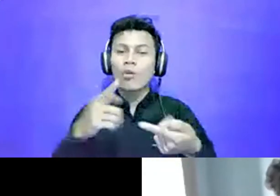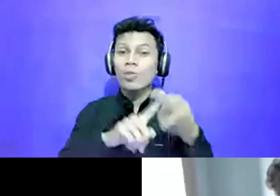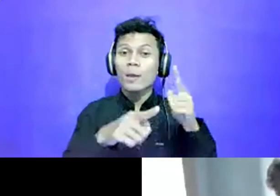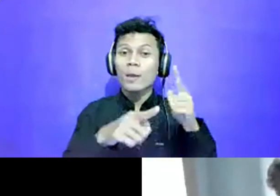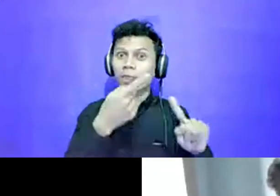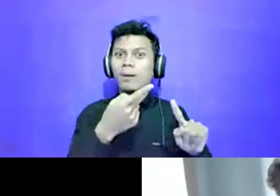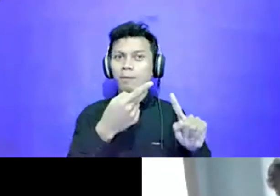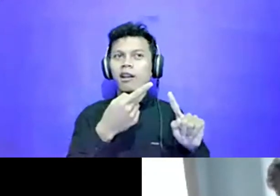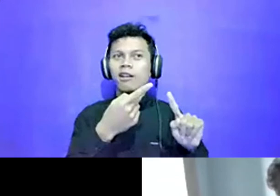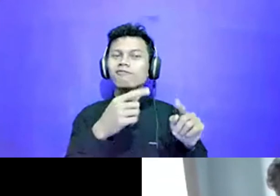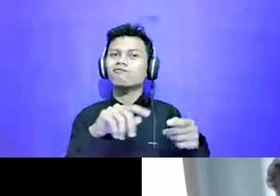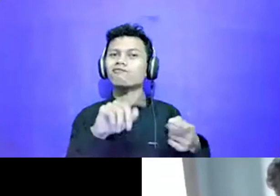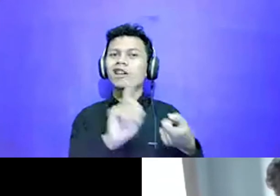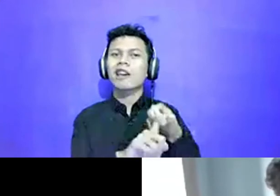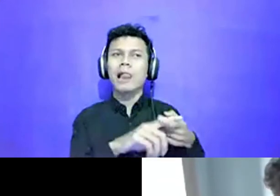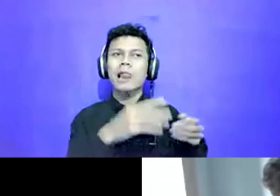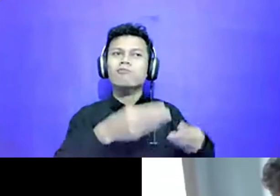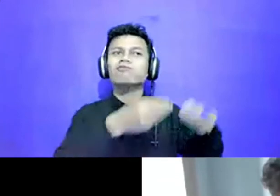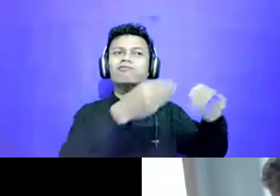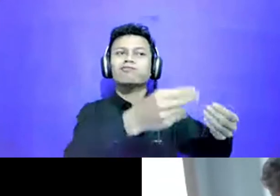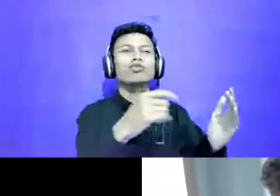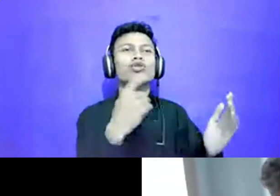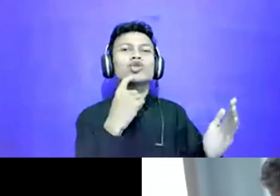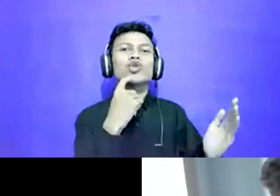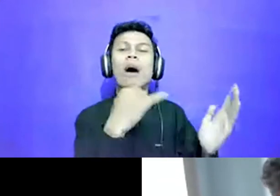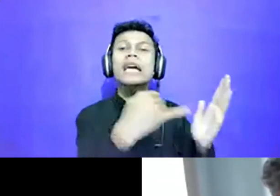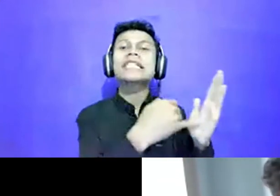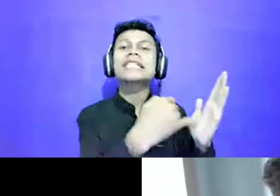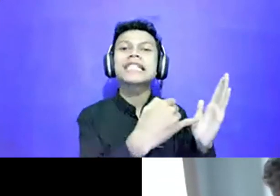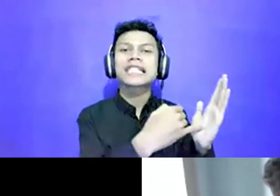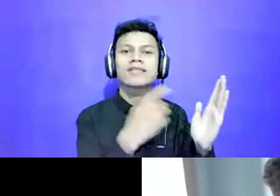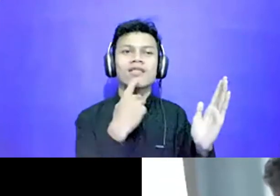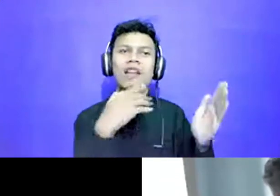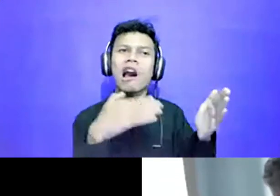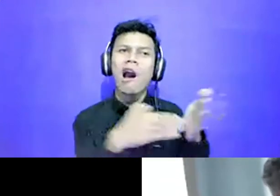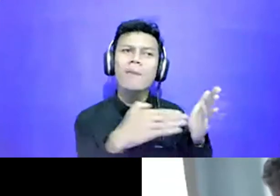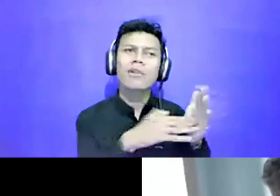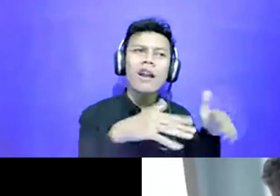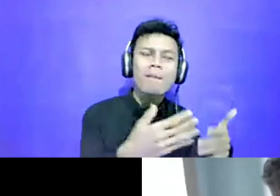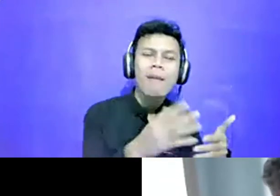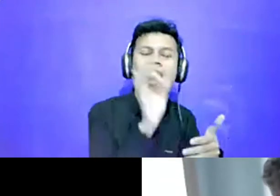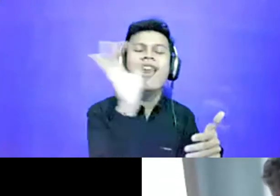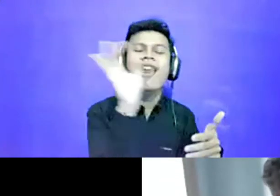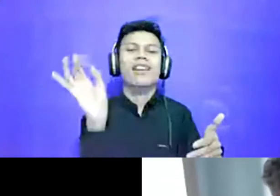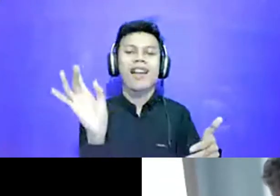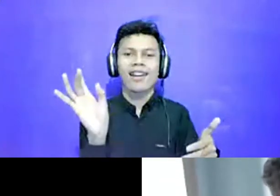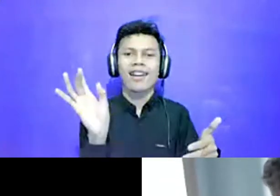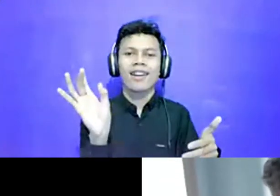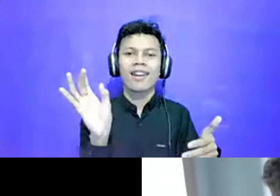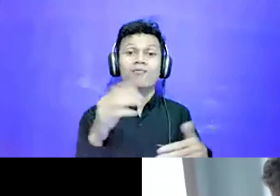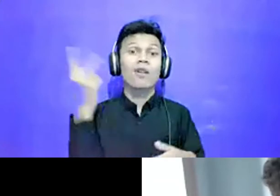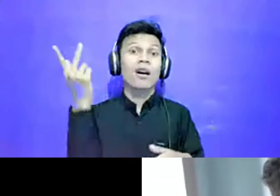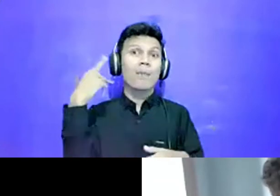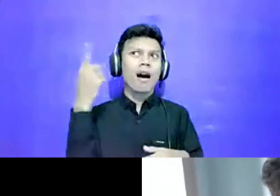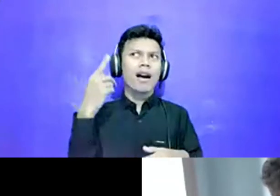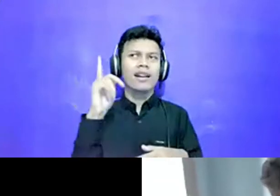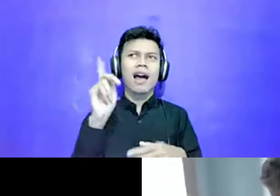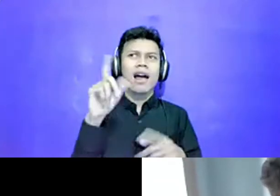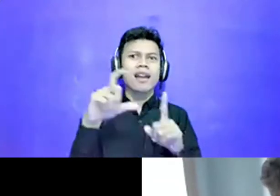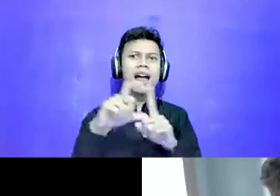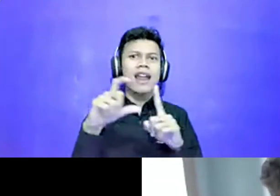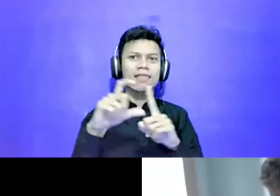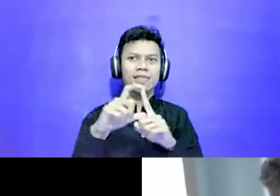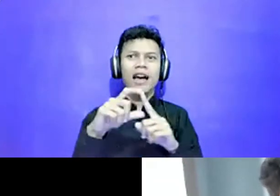lebih besar. Kemarin itu data yang besar menurutku menarik pernah dibikin sama teman-teman di Jogja. Sama soal kartu